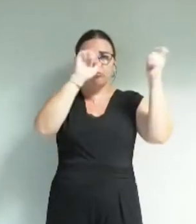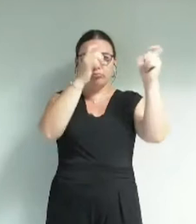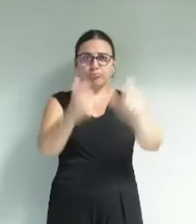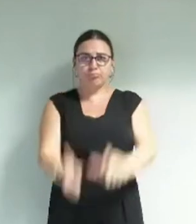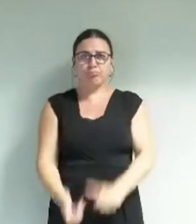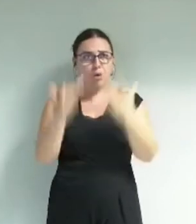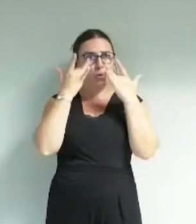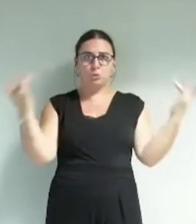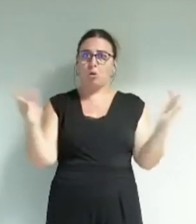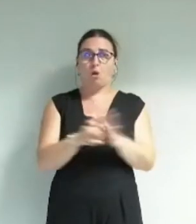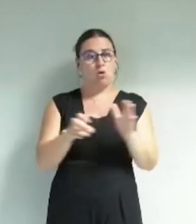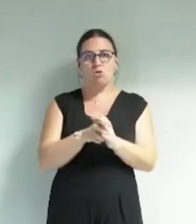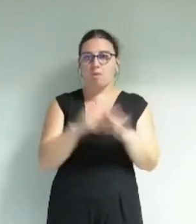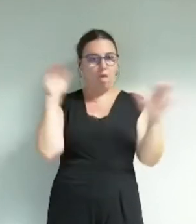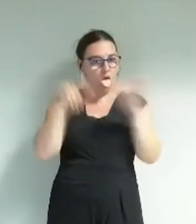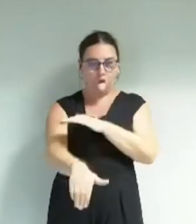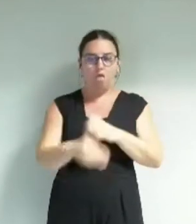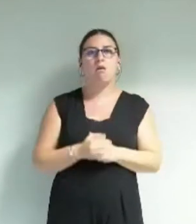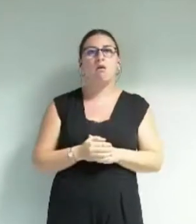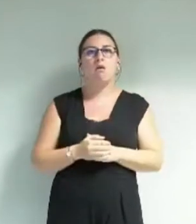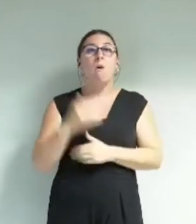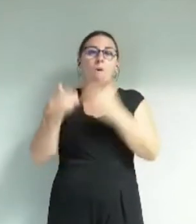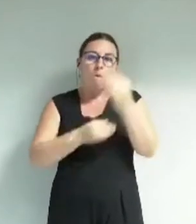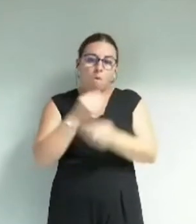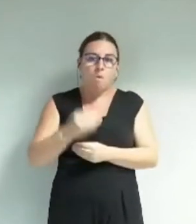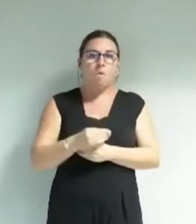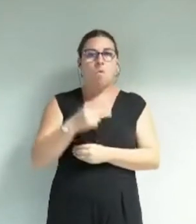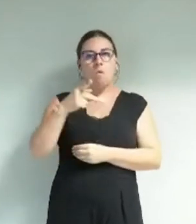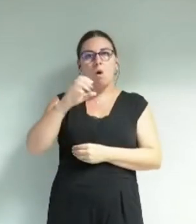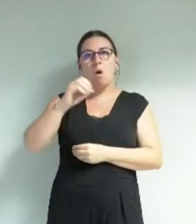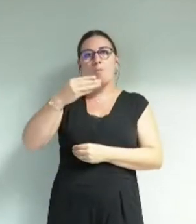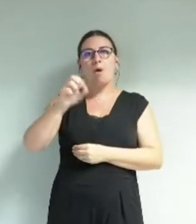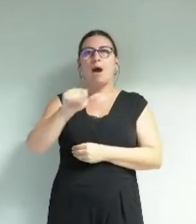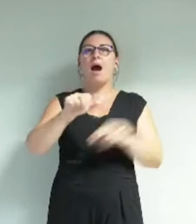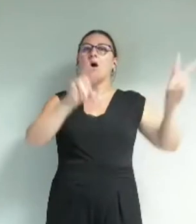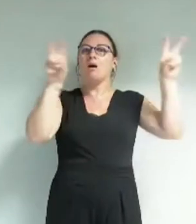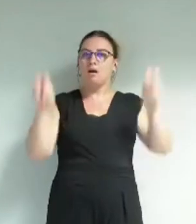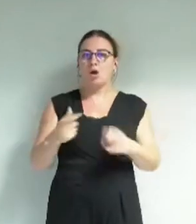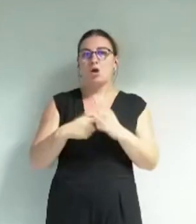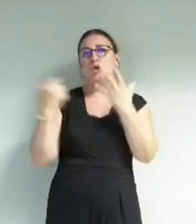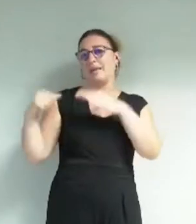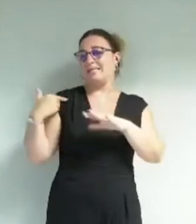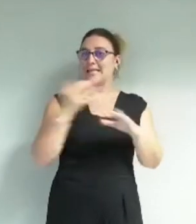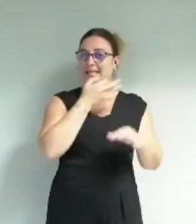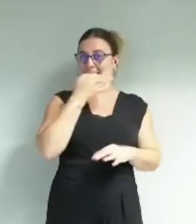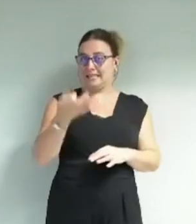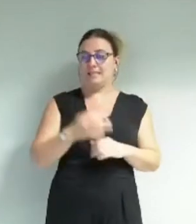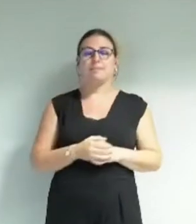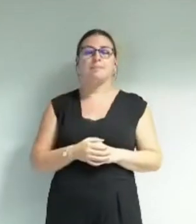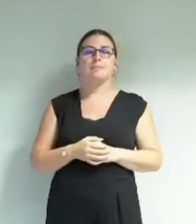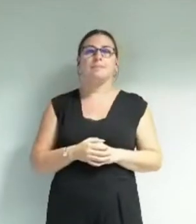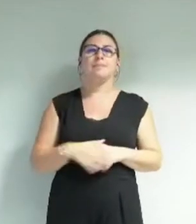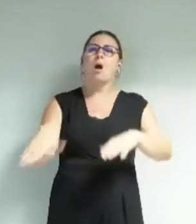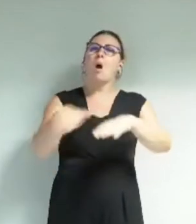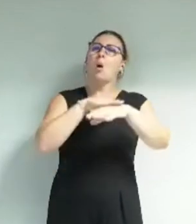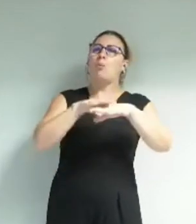sur le plan culturel. Ou encore citer Joël Pommerat dans Libération qui disait en 2016 « Cette politique